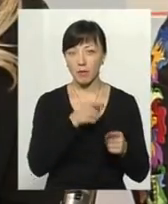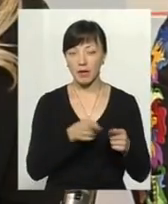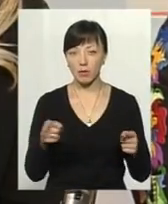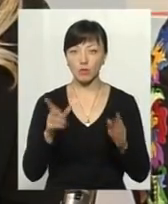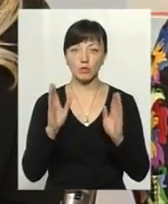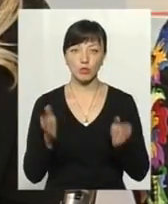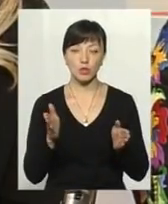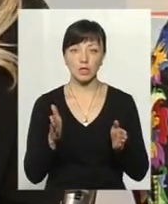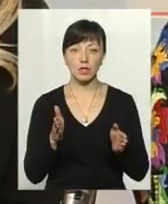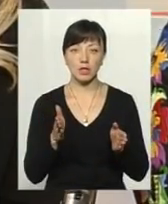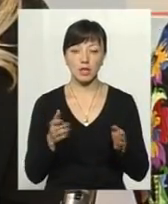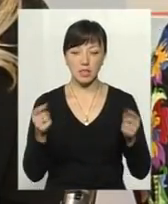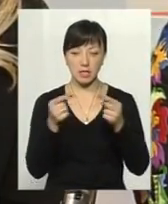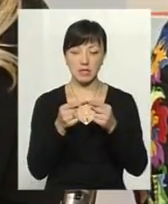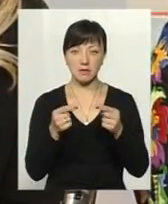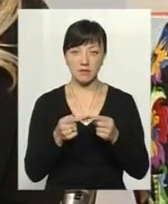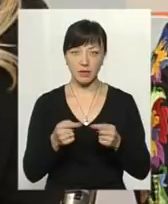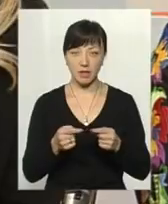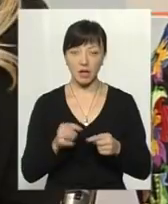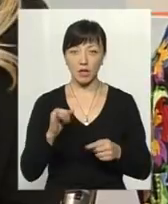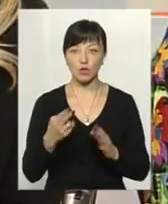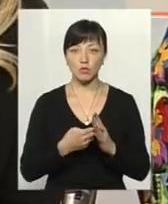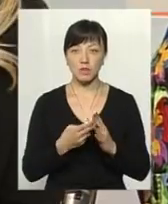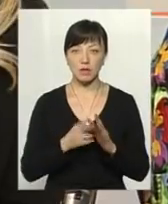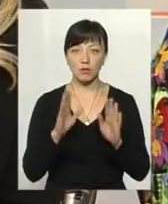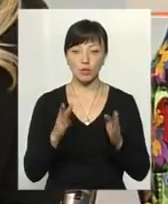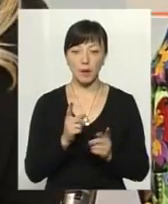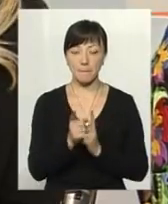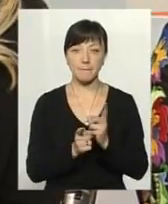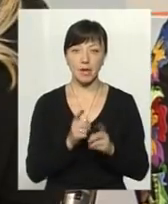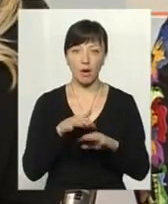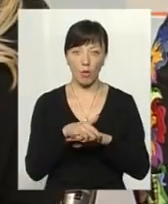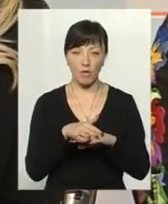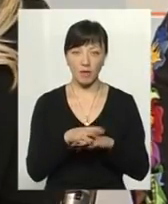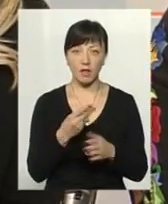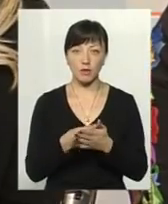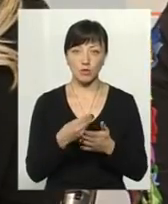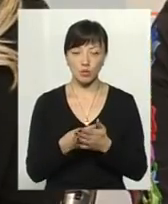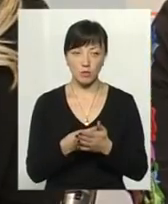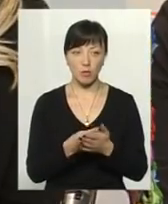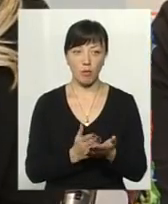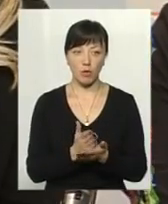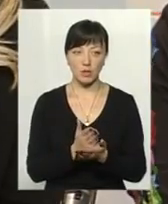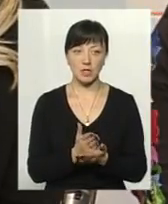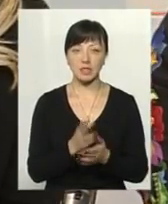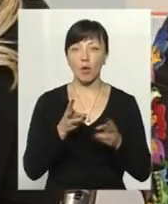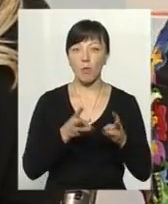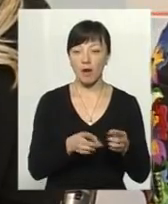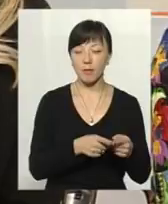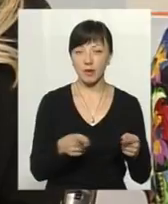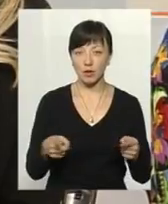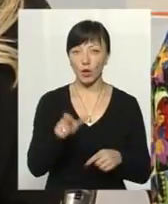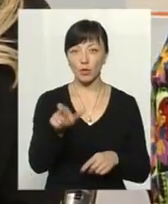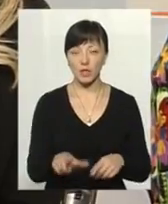здійснена звірка і субсидія буде перерахована на суму нарахованих послуг. Тобто за опальний період